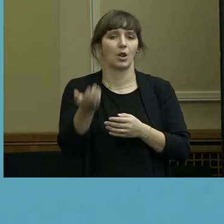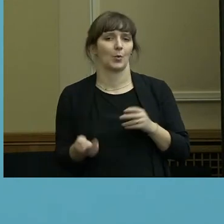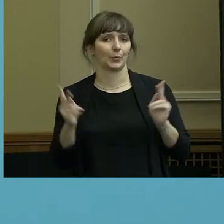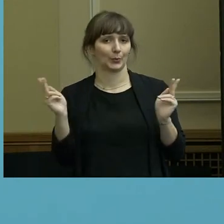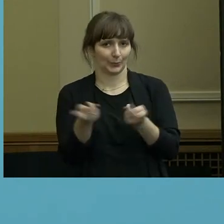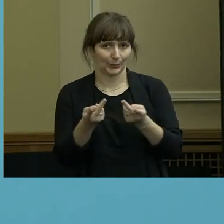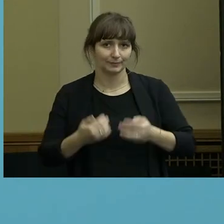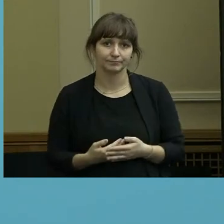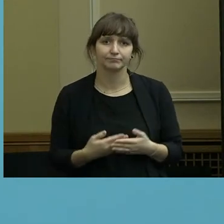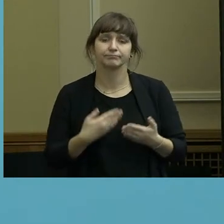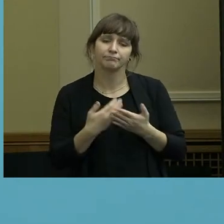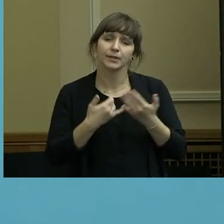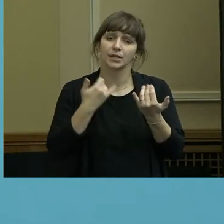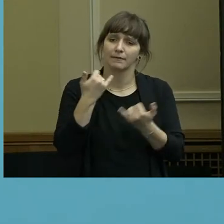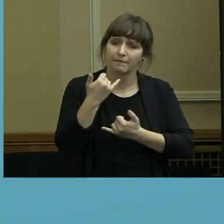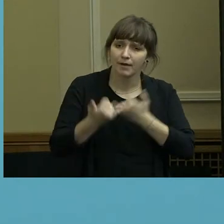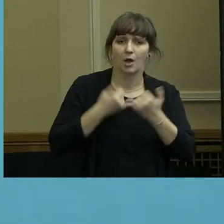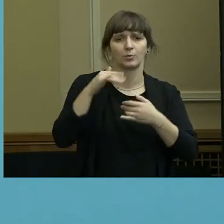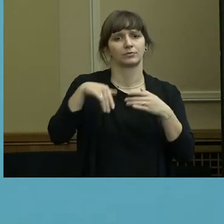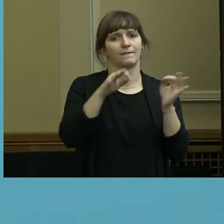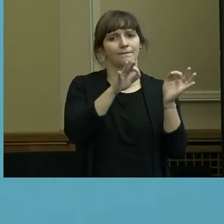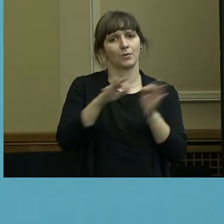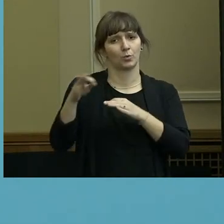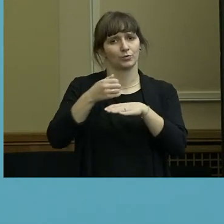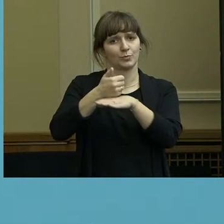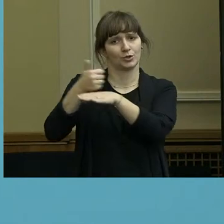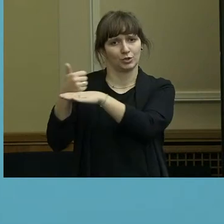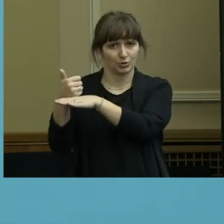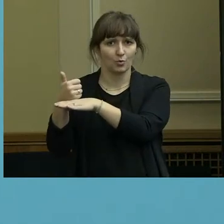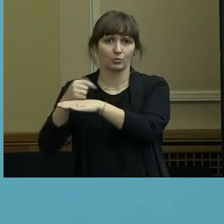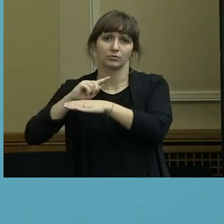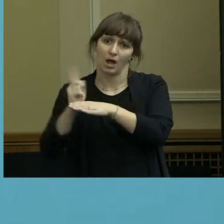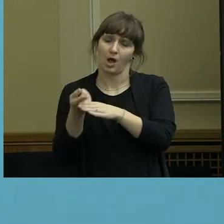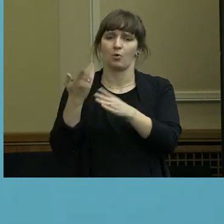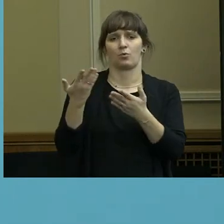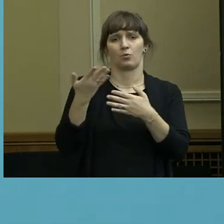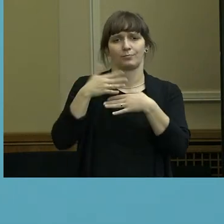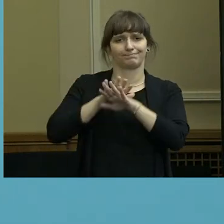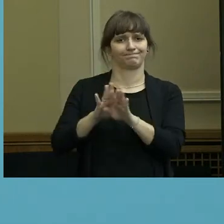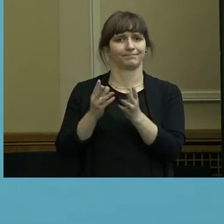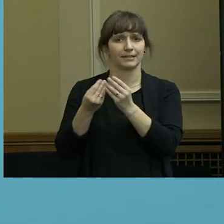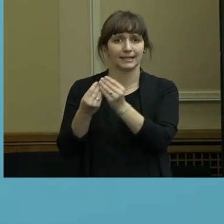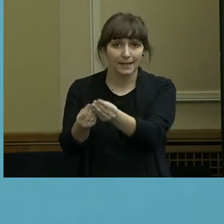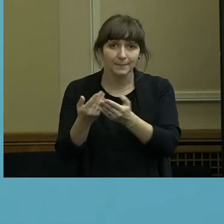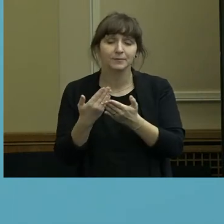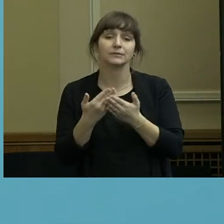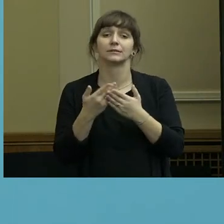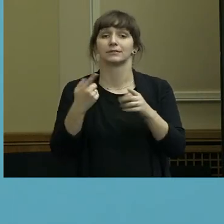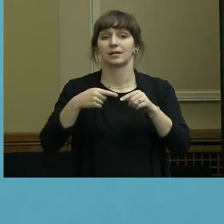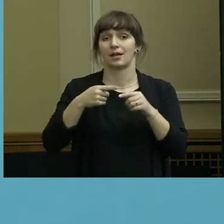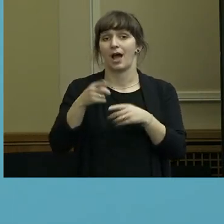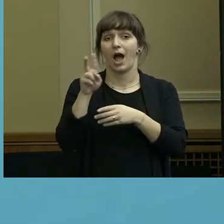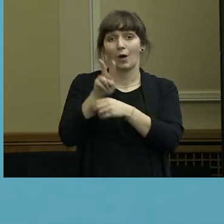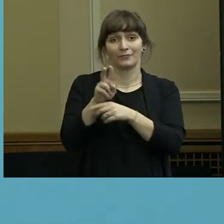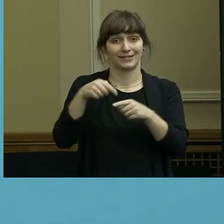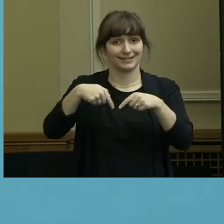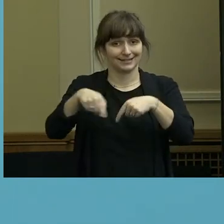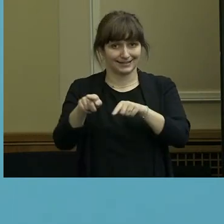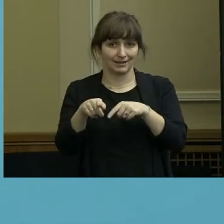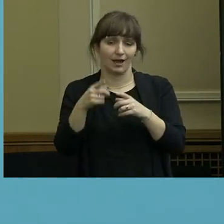Anteil von Frauen in Führungspositionen dar. Die Beteiligung von Frauen an Aufsichtsratsmandaten des Landes